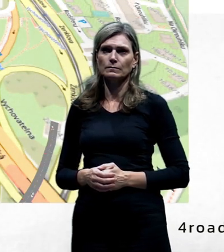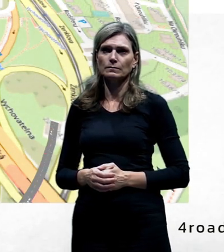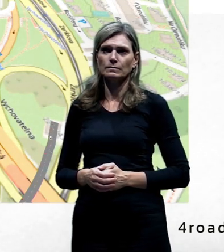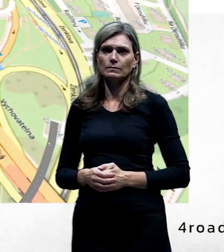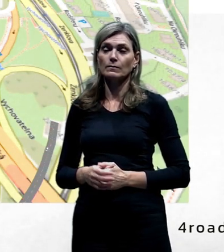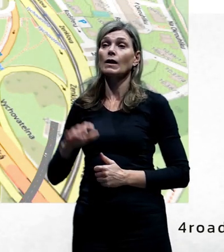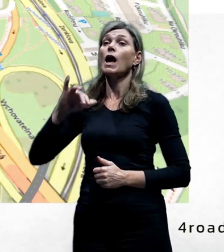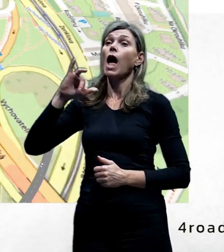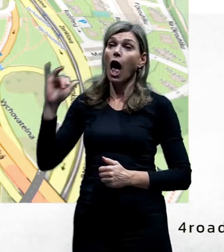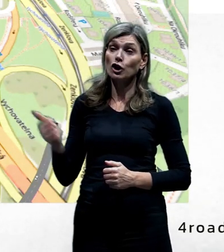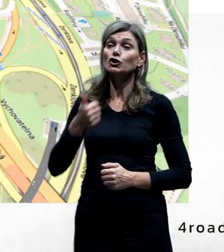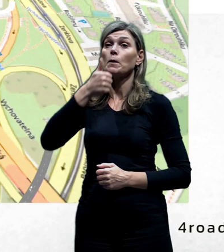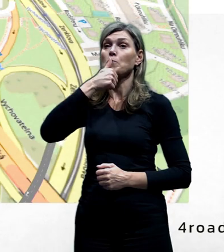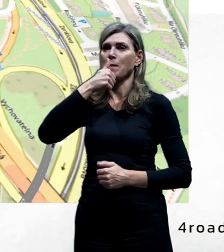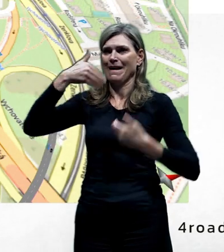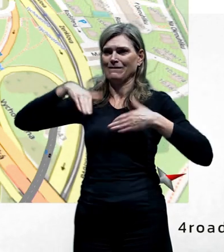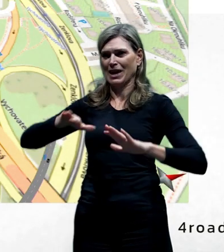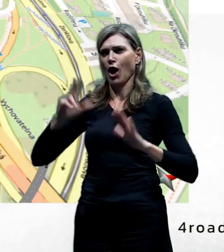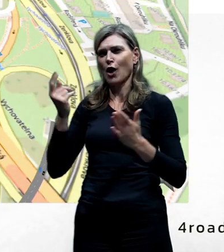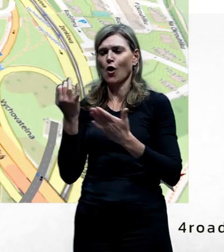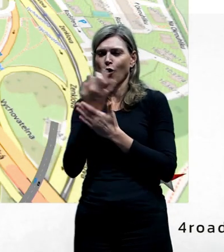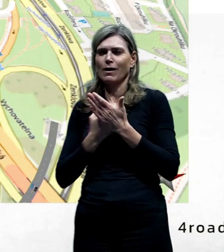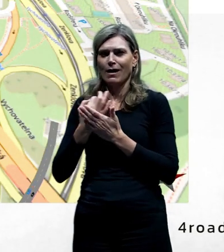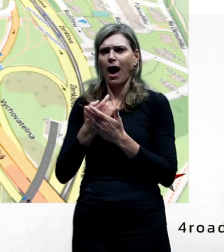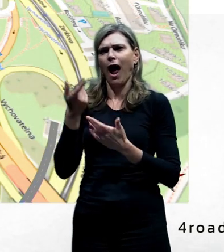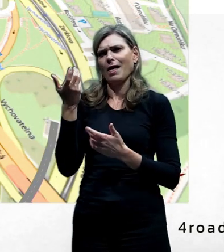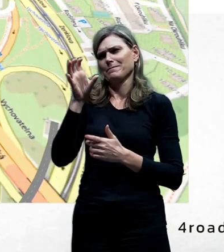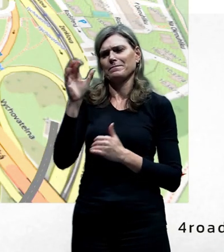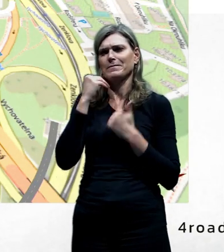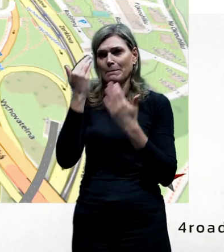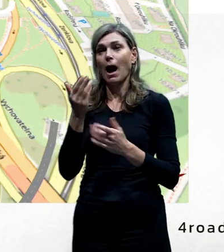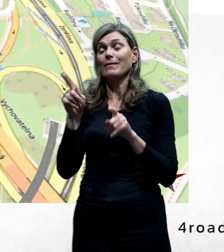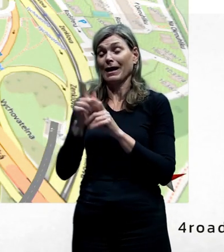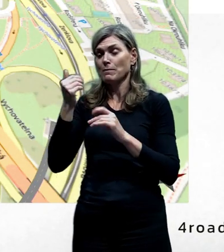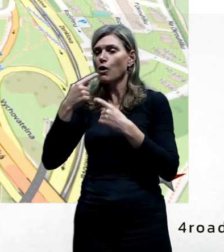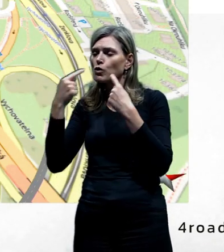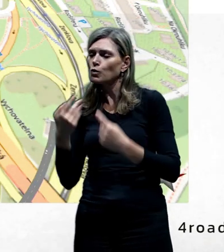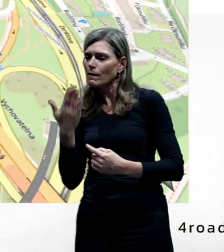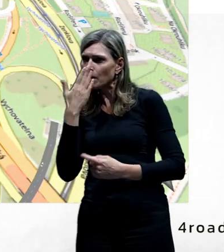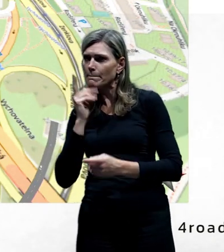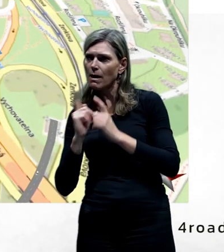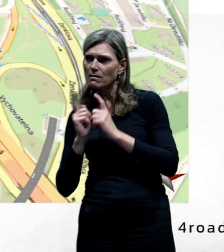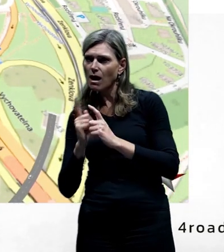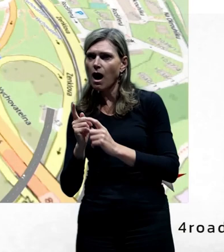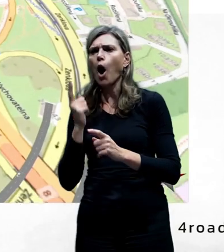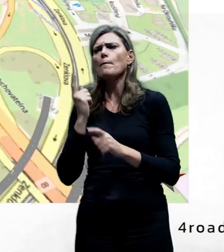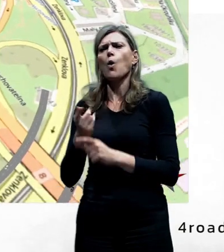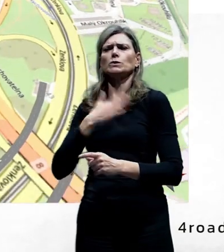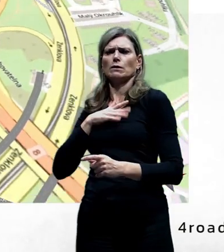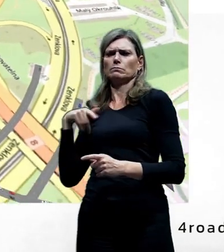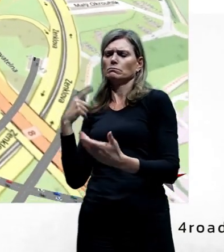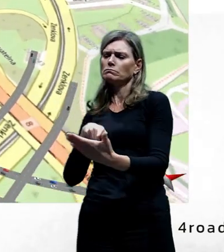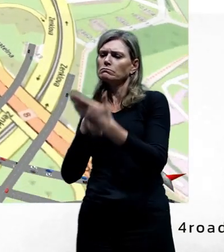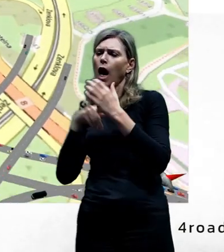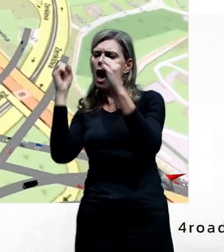Máme ještě jedno video, které jsme do té prezentace nedávali, které nám ještě ukazovalo, co to udělá. To bylo čistě asi pro nás, co to udělá